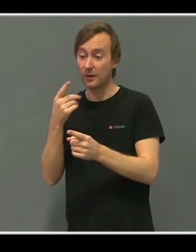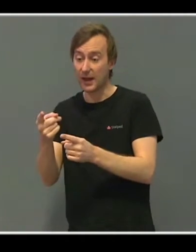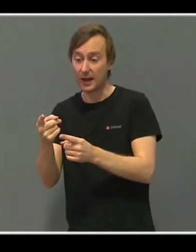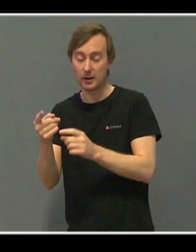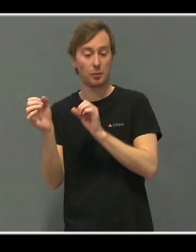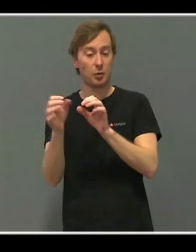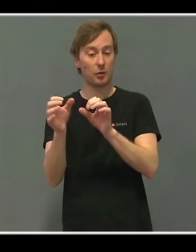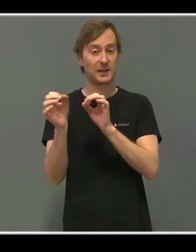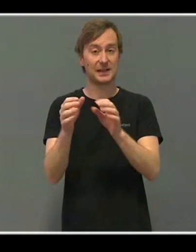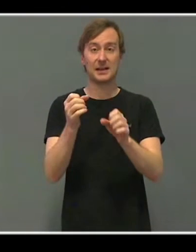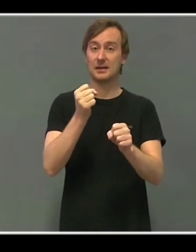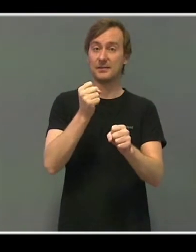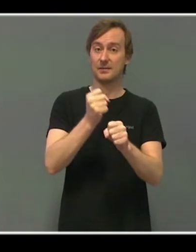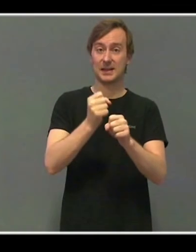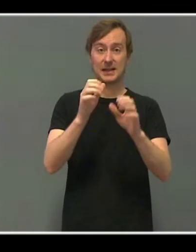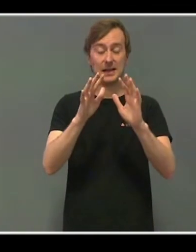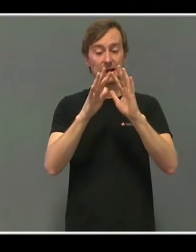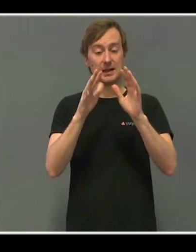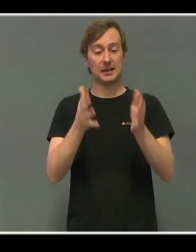jo to sider her.